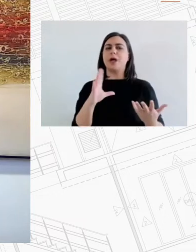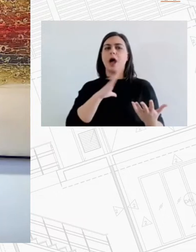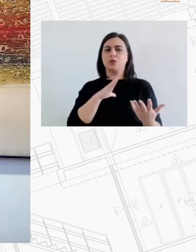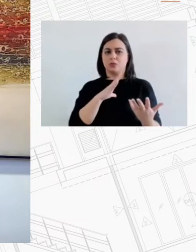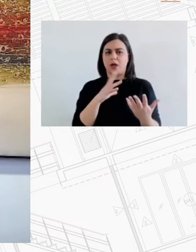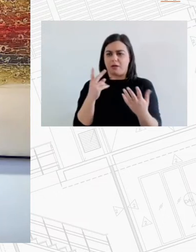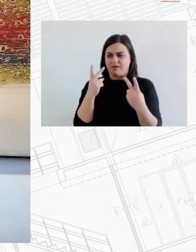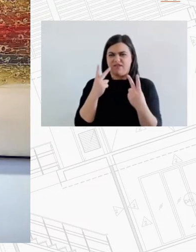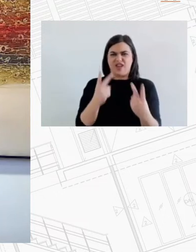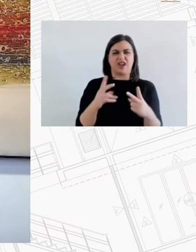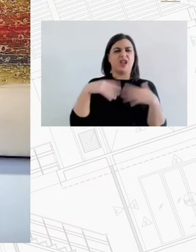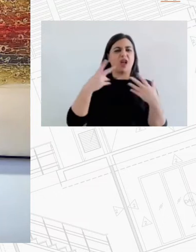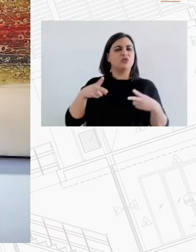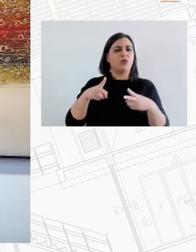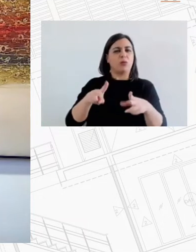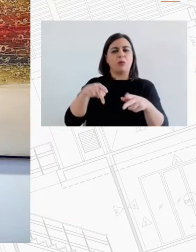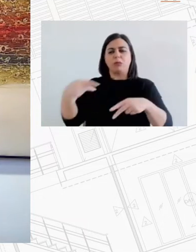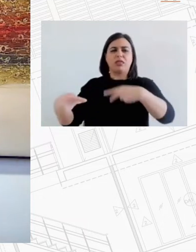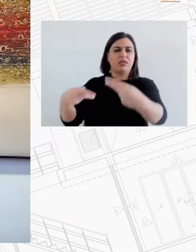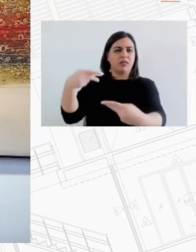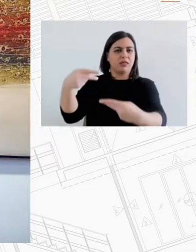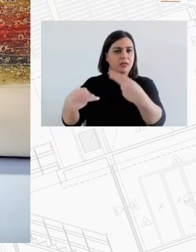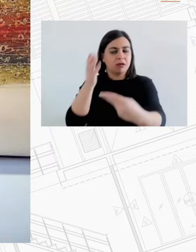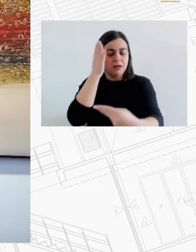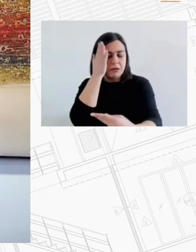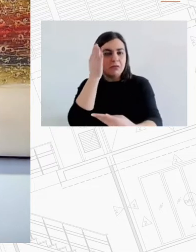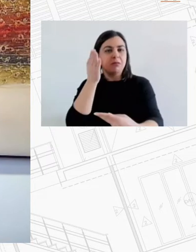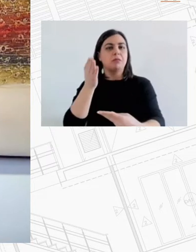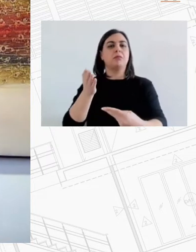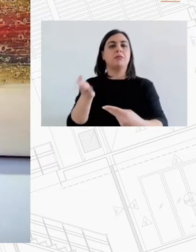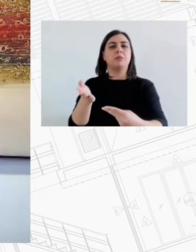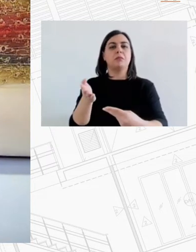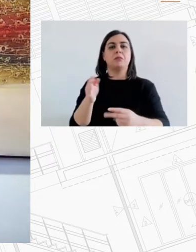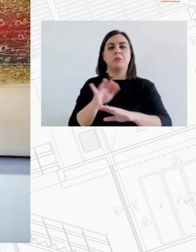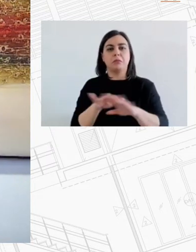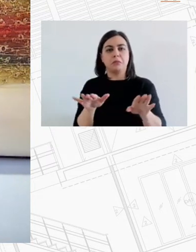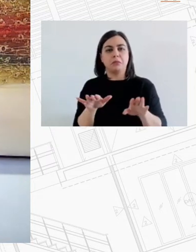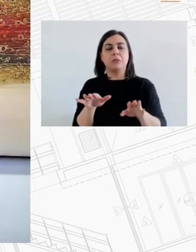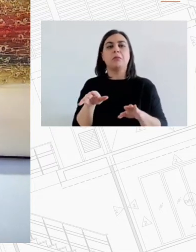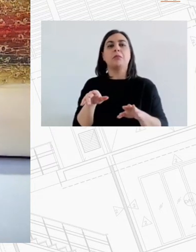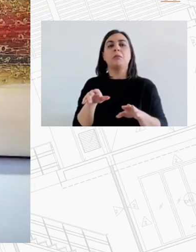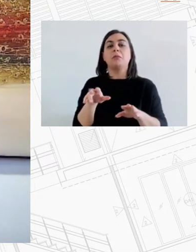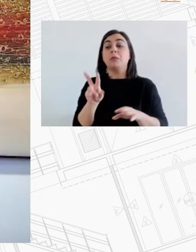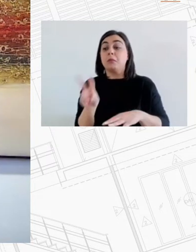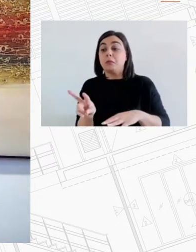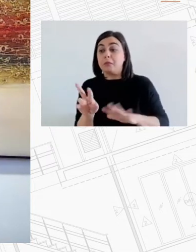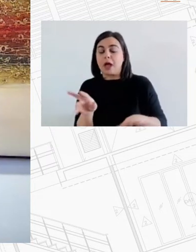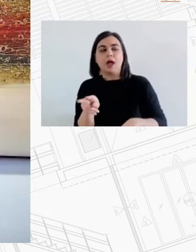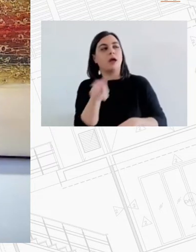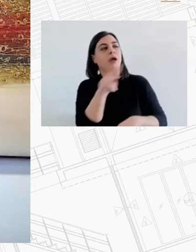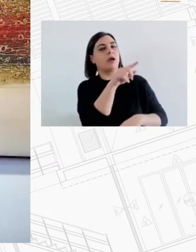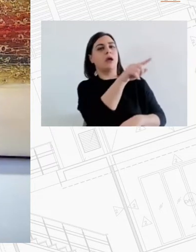έξω κινούνται έξω και από την άλλη ας σηκώσουν το βλέμμα τους από τον πεζοδρόμο θα δούνε δεκάδες, εκατοντάδες ή και χιλιάδες κενά σπίτια